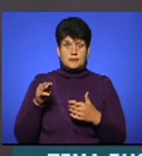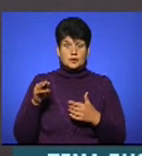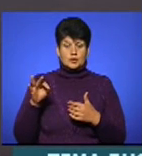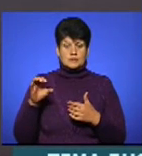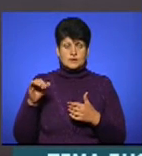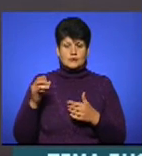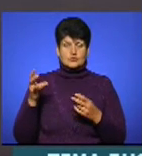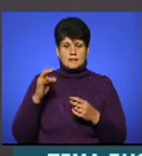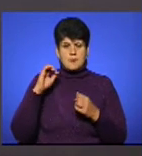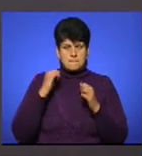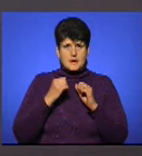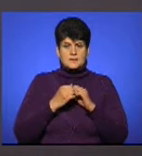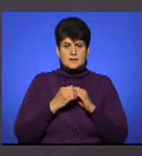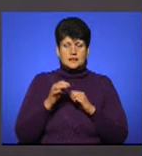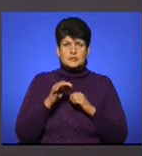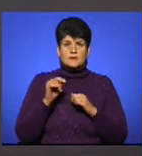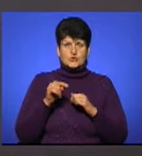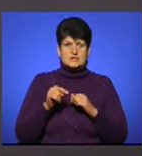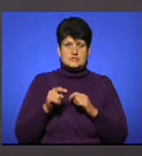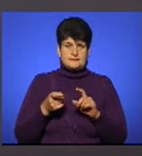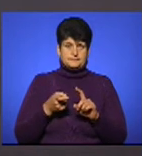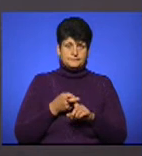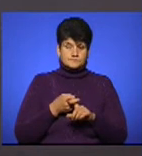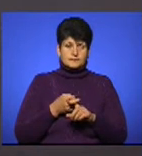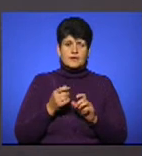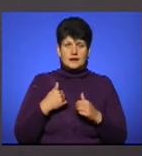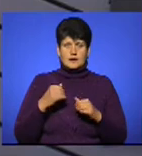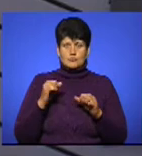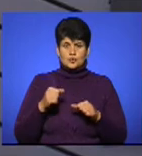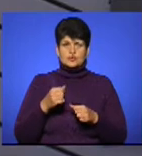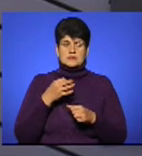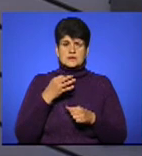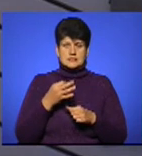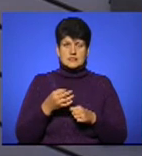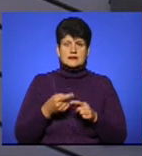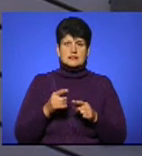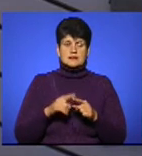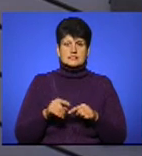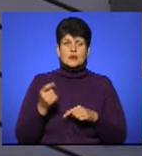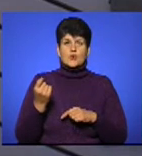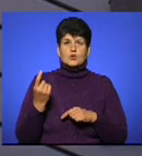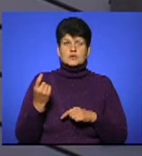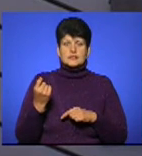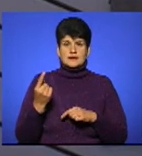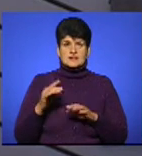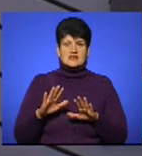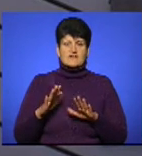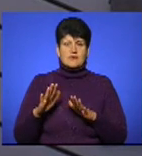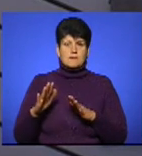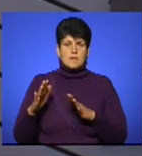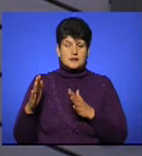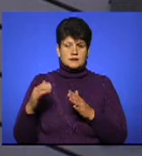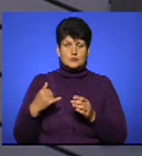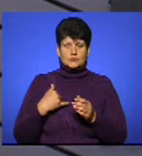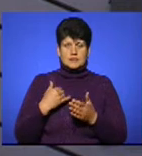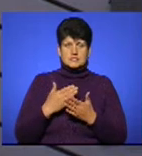треба пам'ятати про таке поєднання. Я можу сказати, із цих 11 випадків у нас є